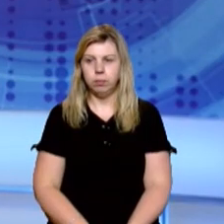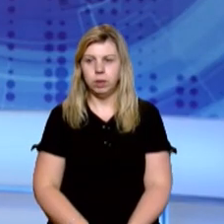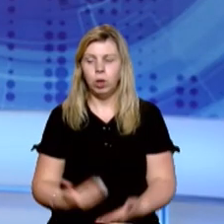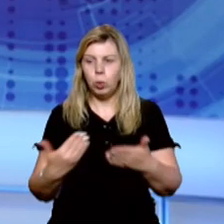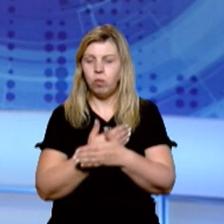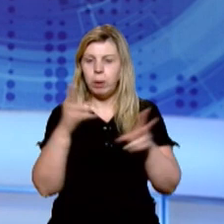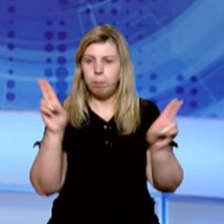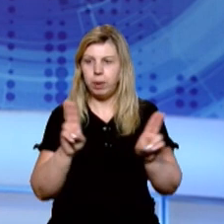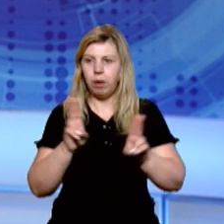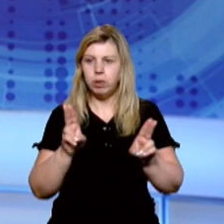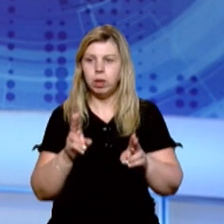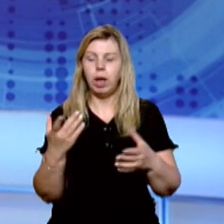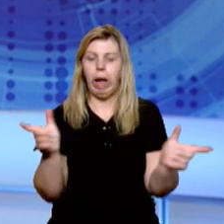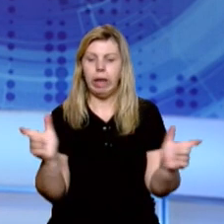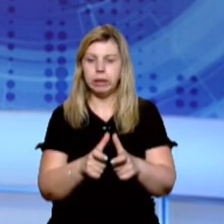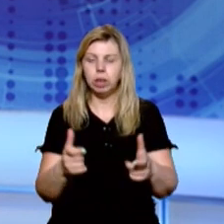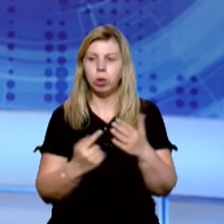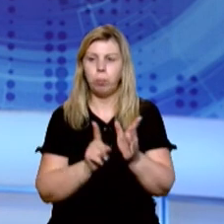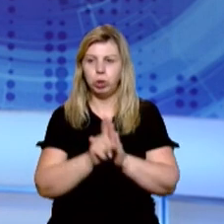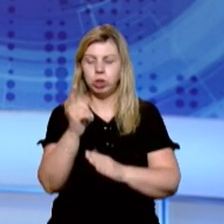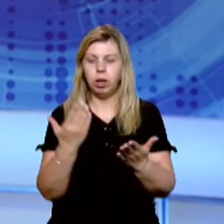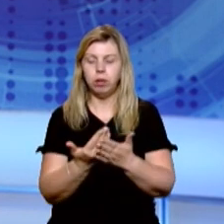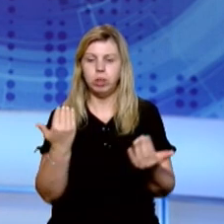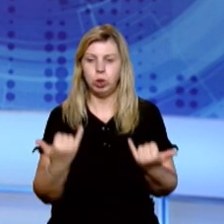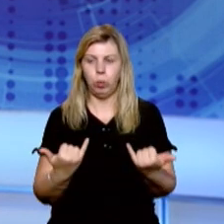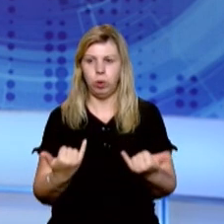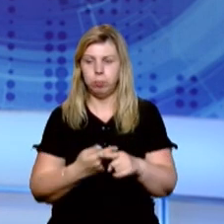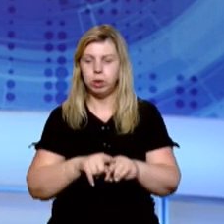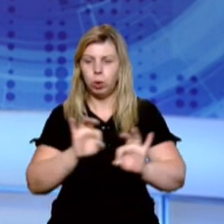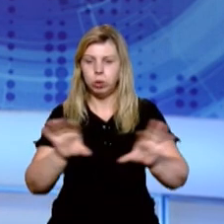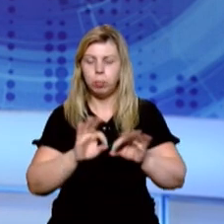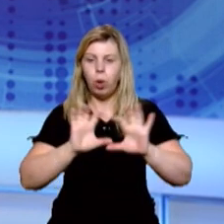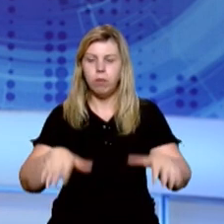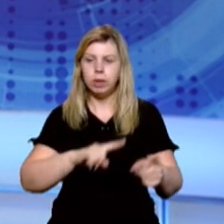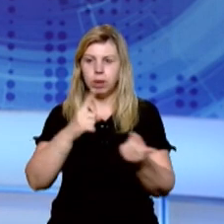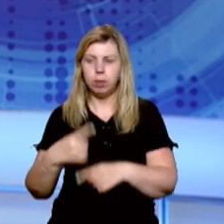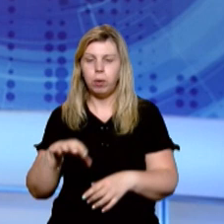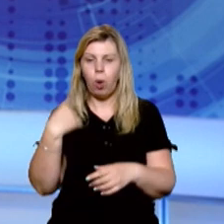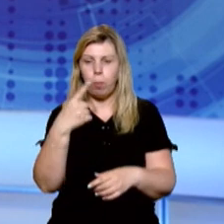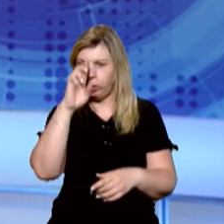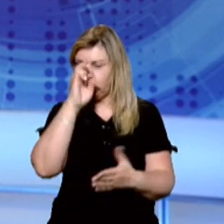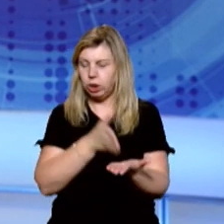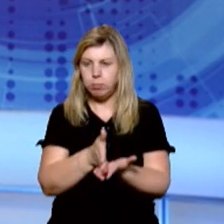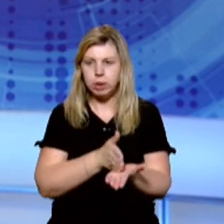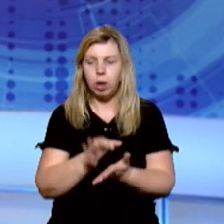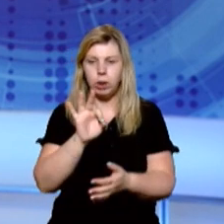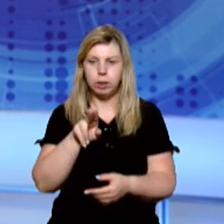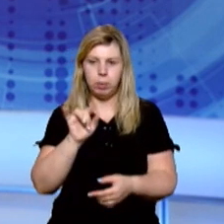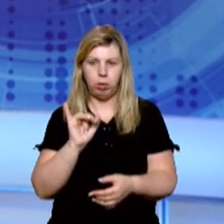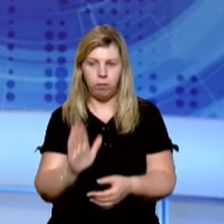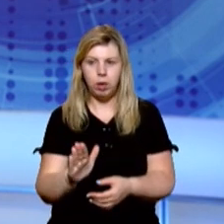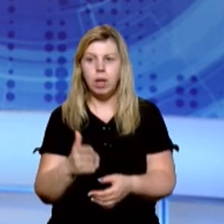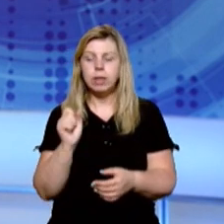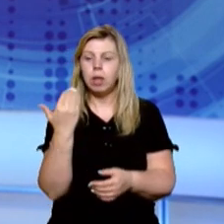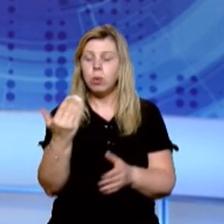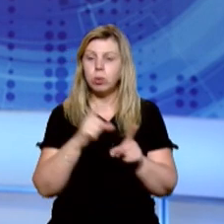Нові правила адаптивного карантину починаються від сьогодні. Про це розповів голова Закарпатської облдержадміністрації Олексій Петров.